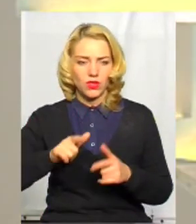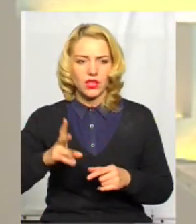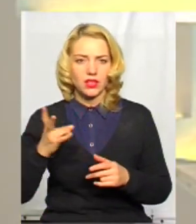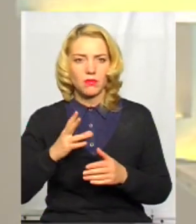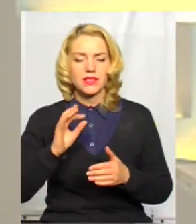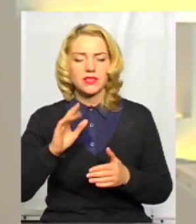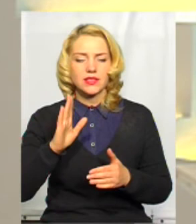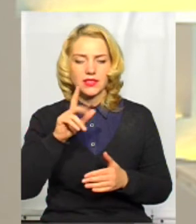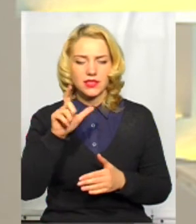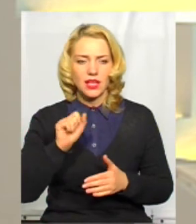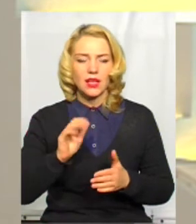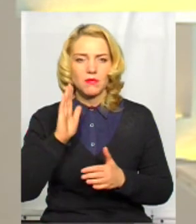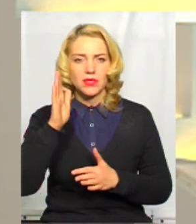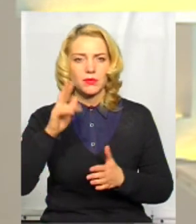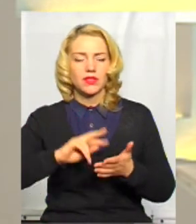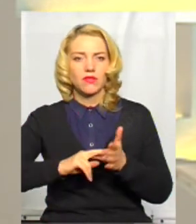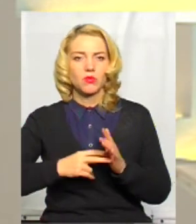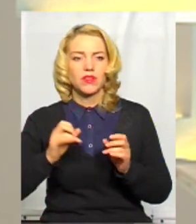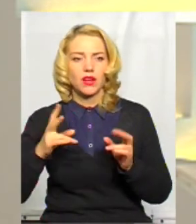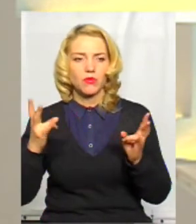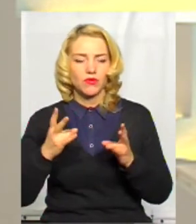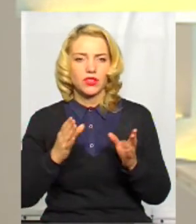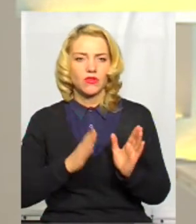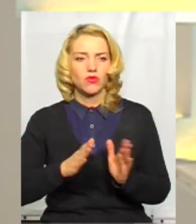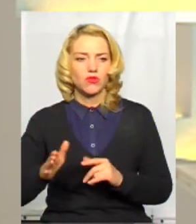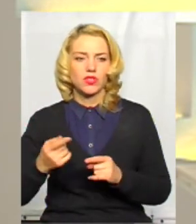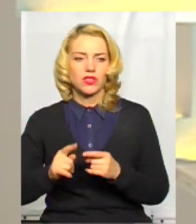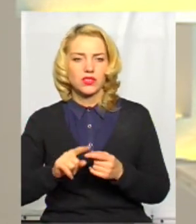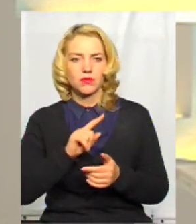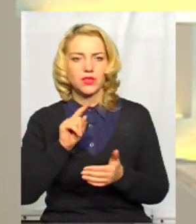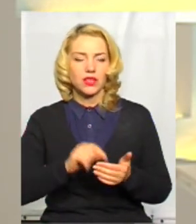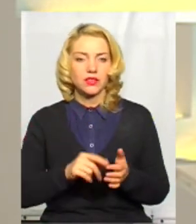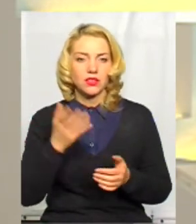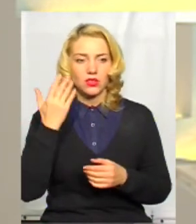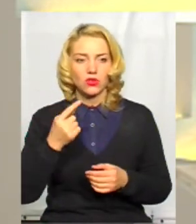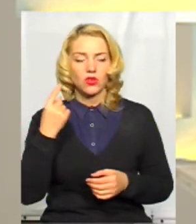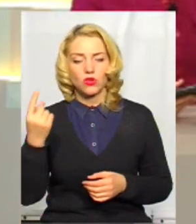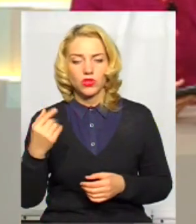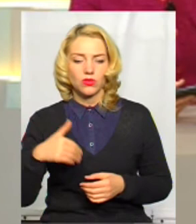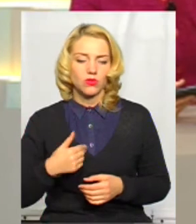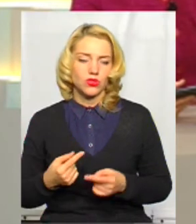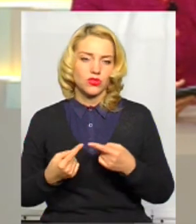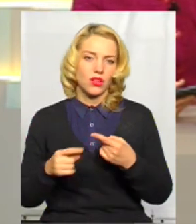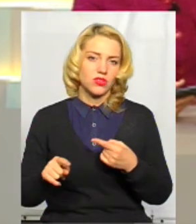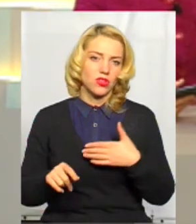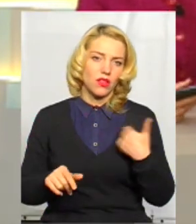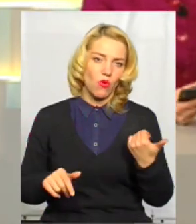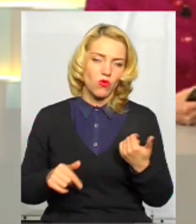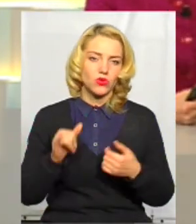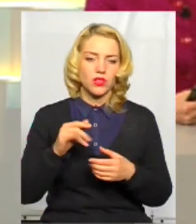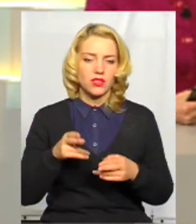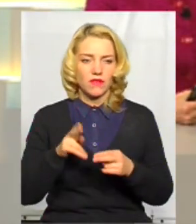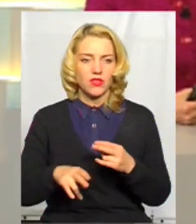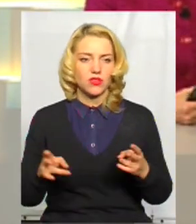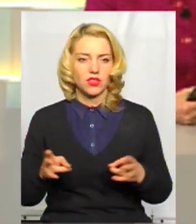планом. Як ви маєте оце от врівноважувати ці питання, коли одні хочуть, інші не хочуть, а завершувати